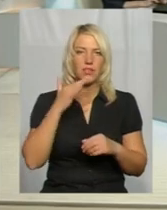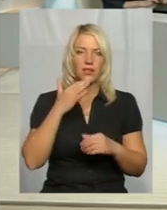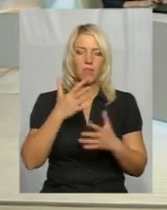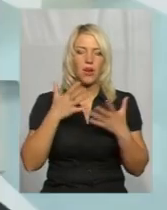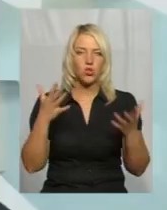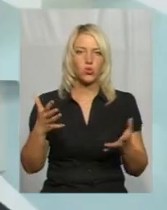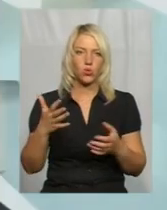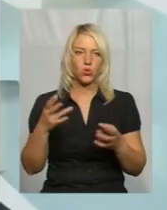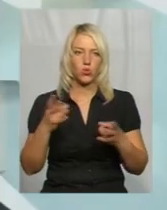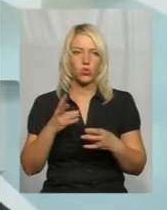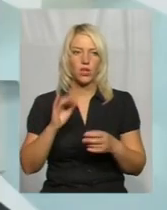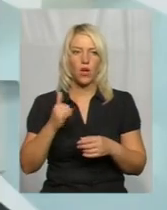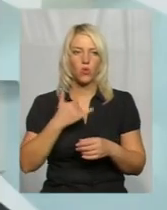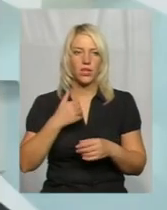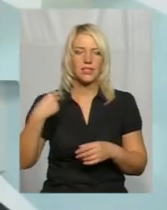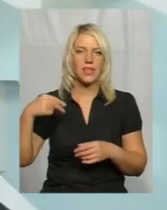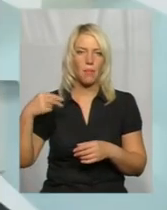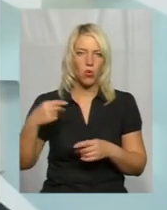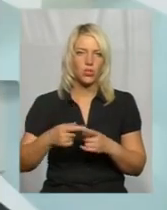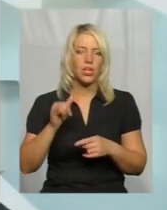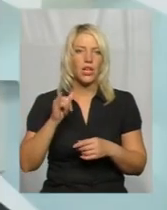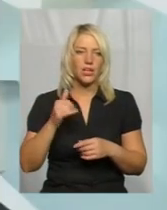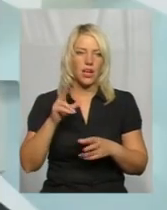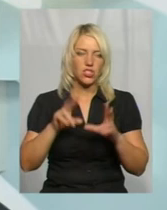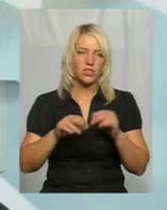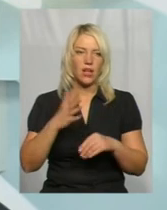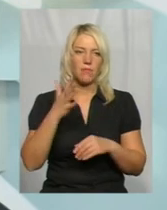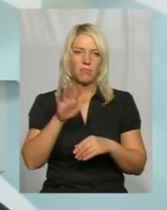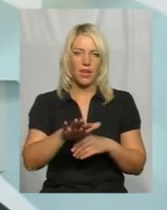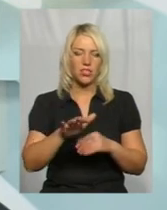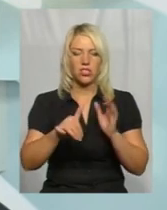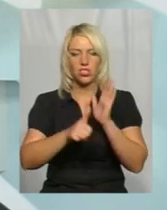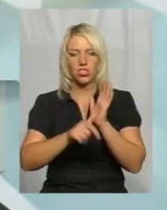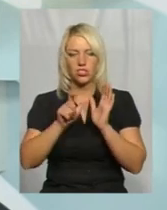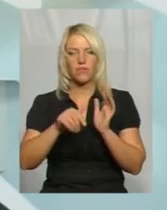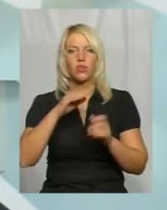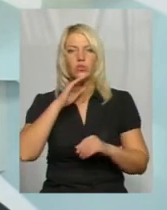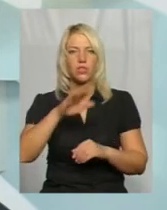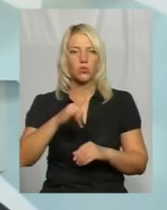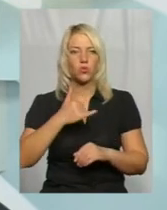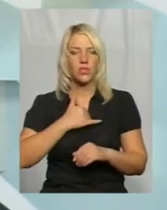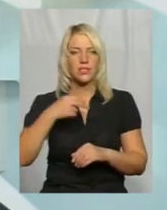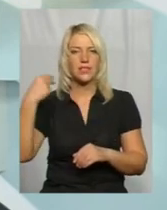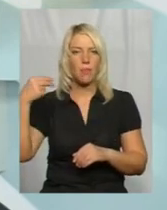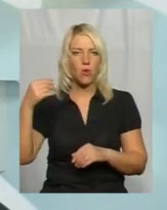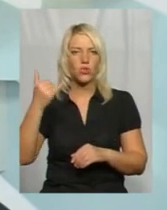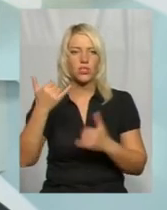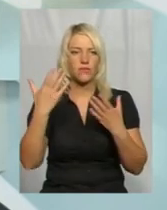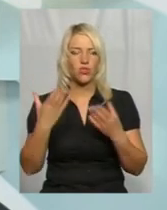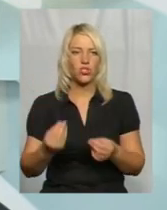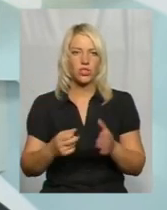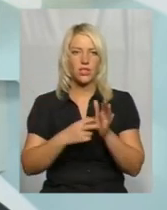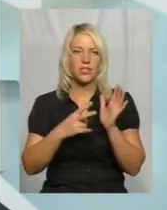як у нас в Запорож'ї, то я вважаю, що 5-6 людей було б достатньо. У нас в Запорож'ї на сьогодні 17